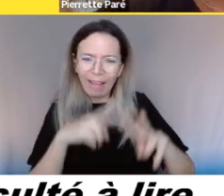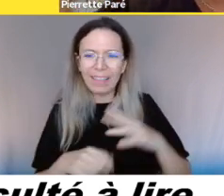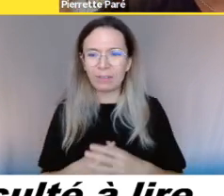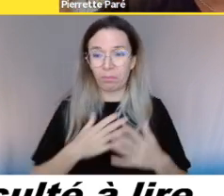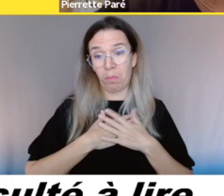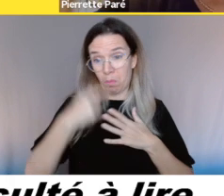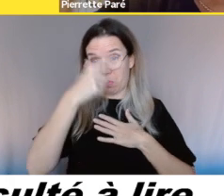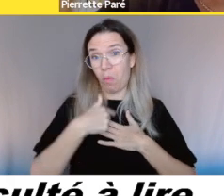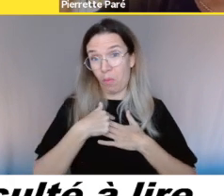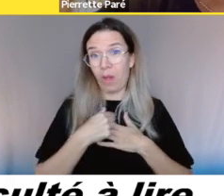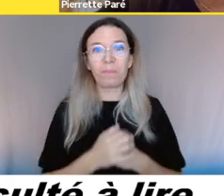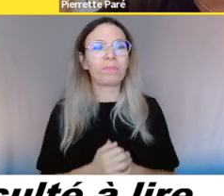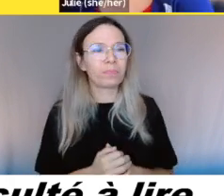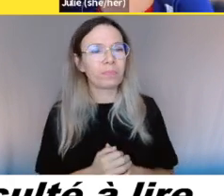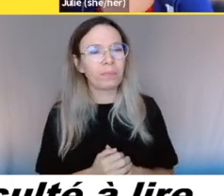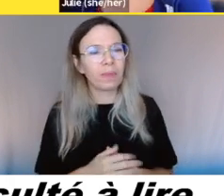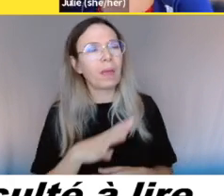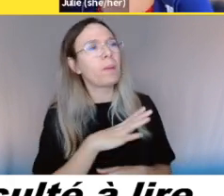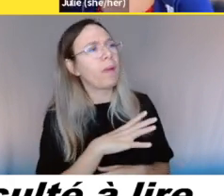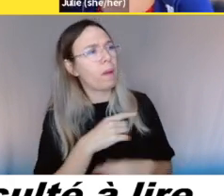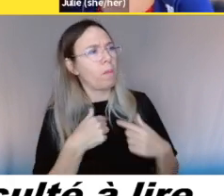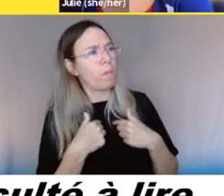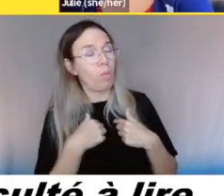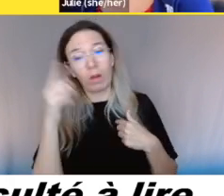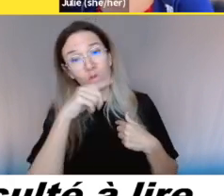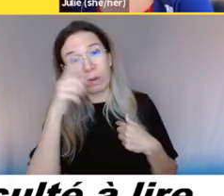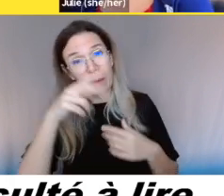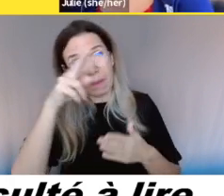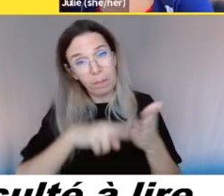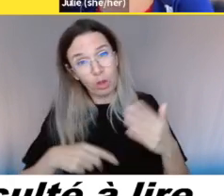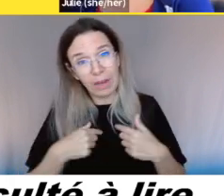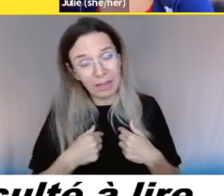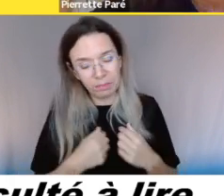j'apporte ma lot. C'est vrai qu'il y a qui sont aveugles complètement.